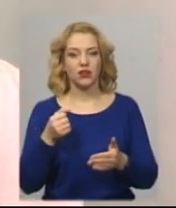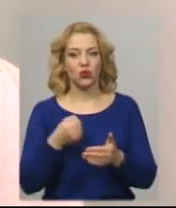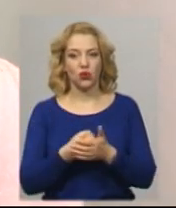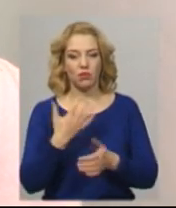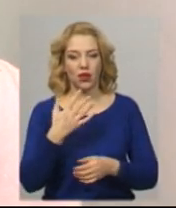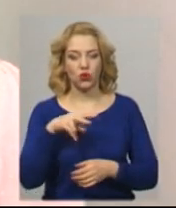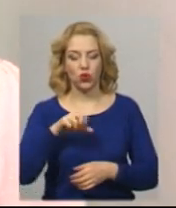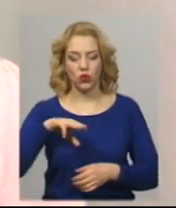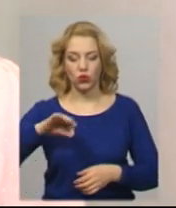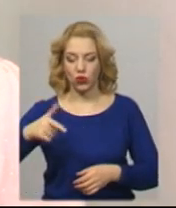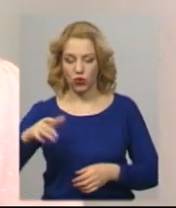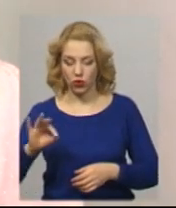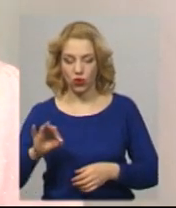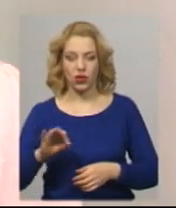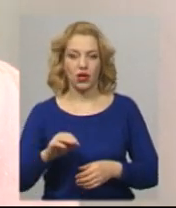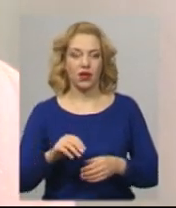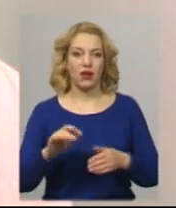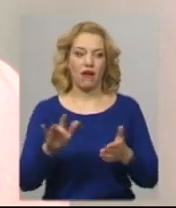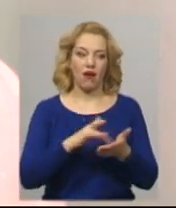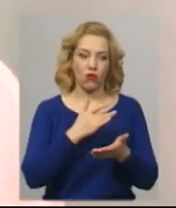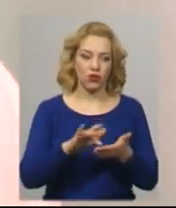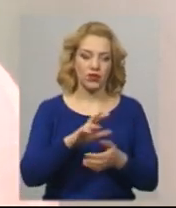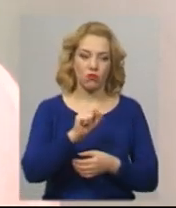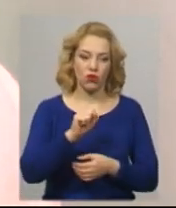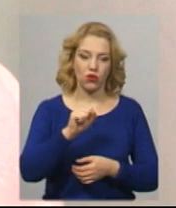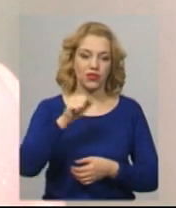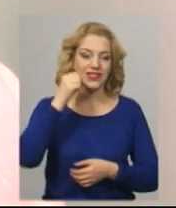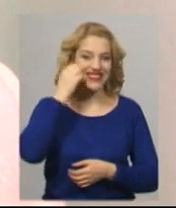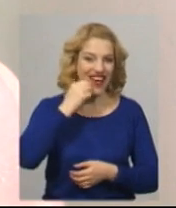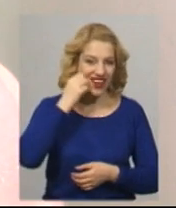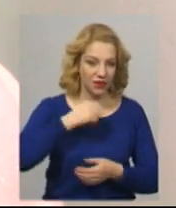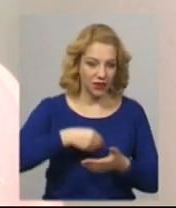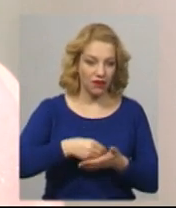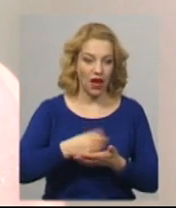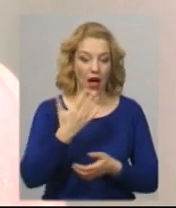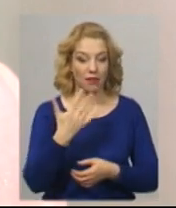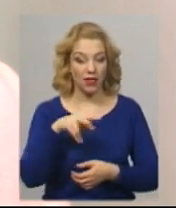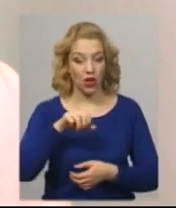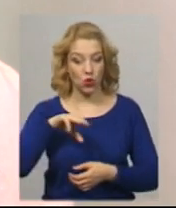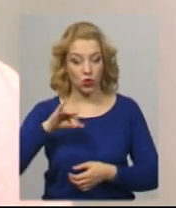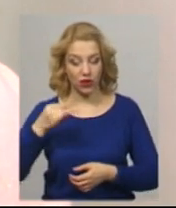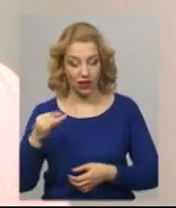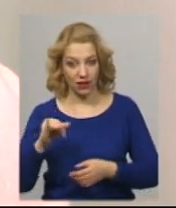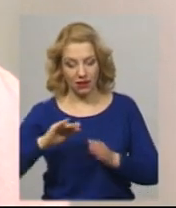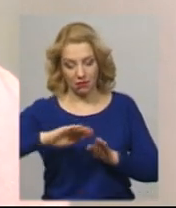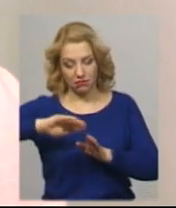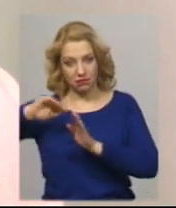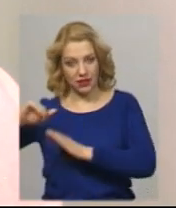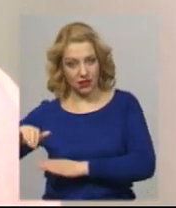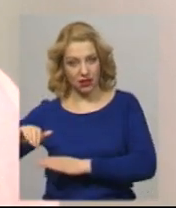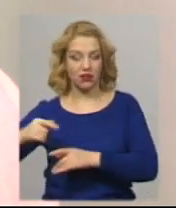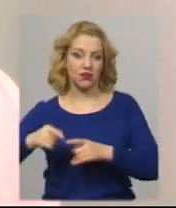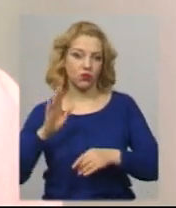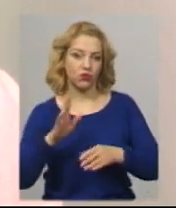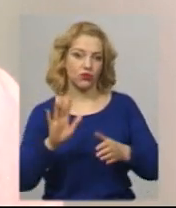розраховується в нових, в старих тарифах, з 5 лютого до останнього дня подачі показників за лютий будуть